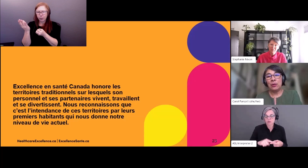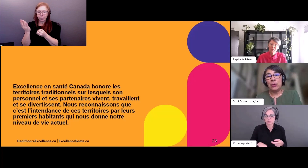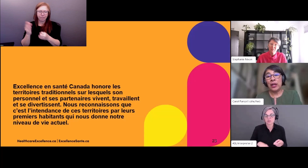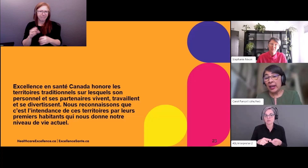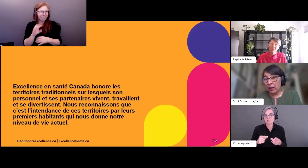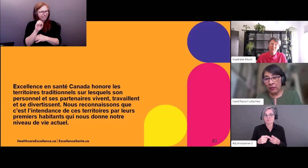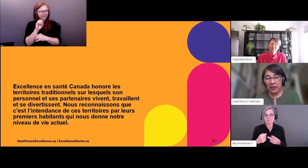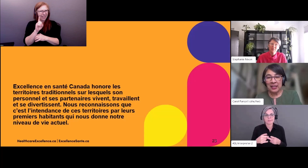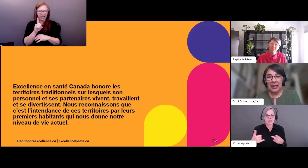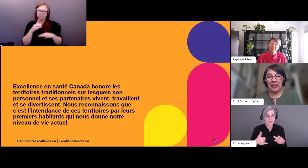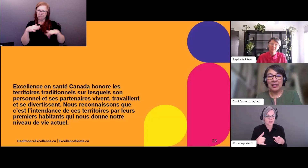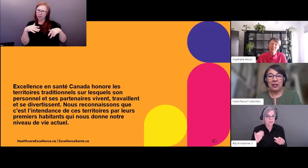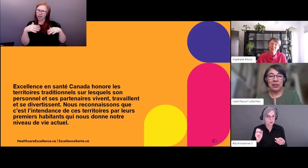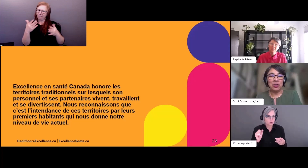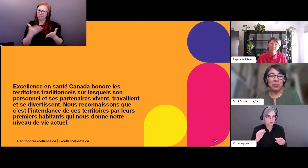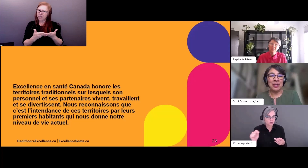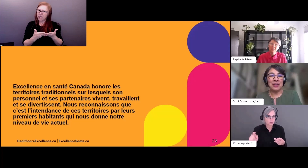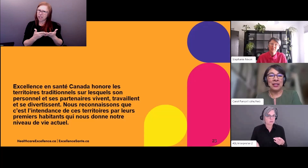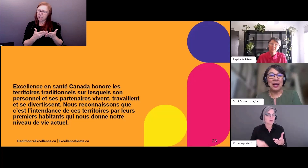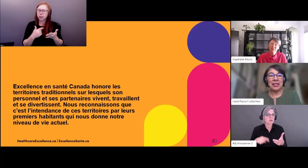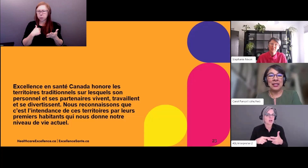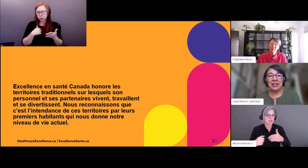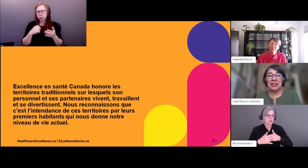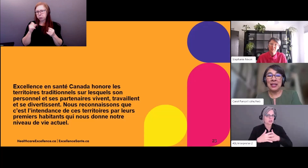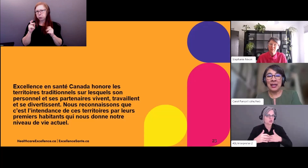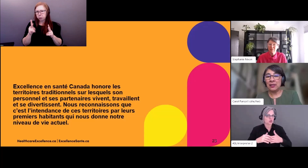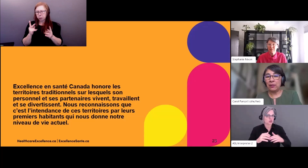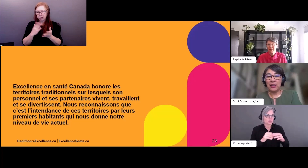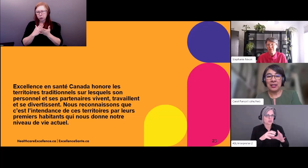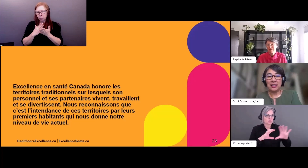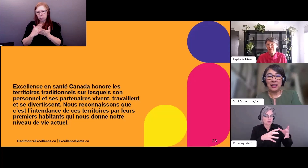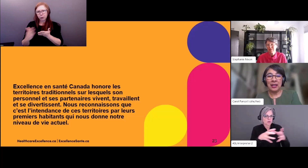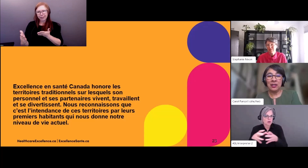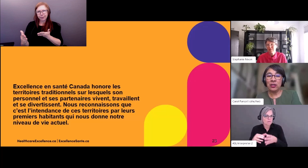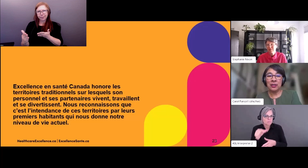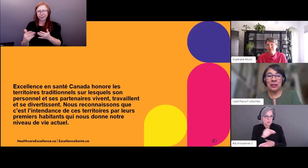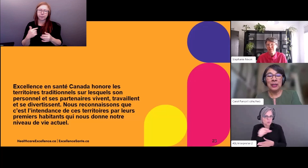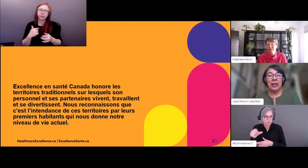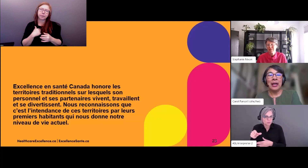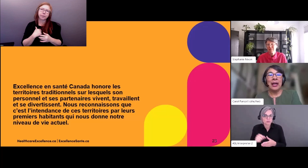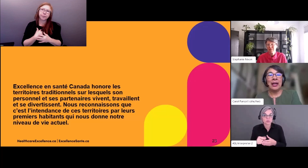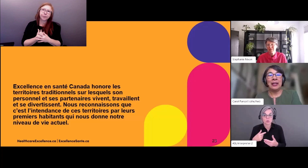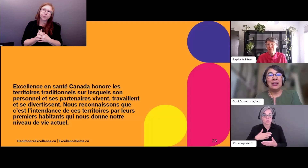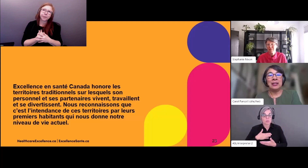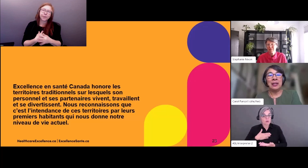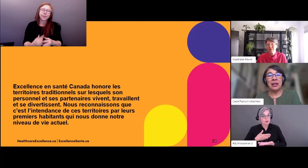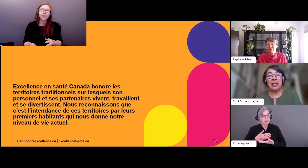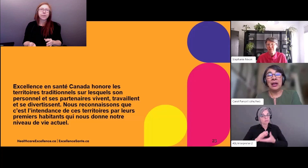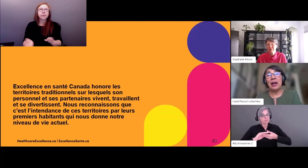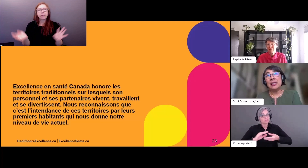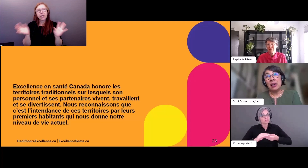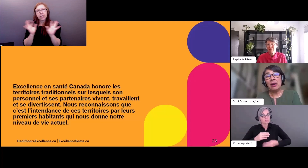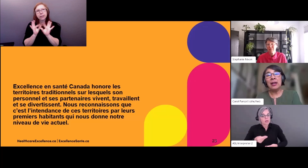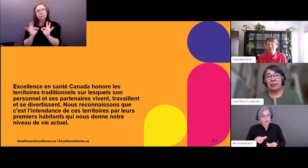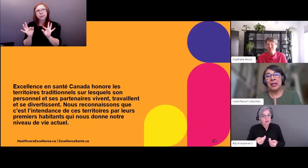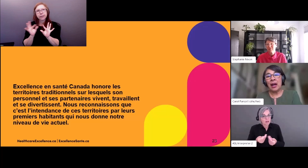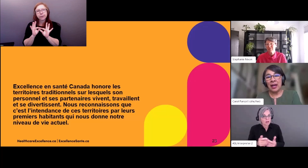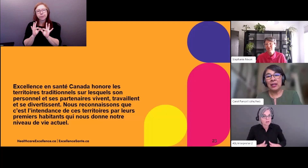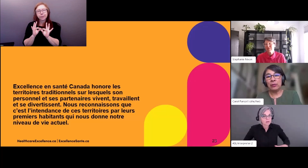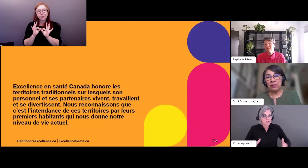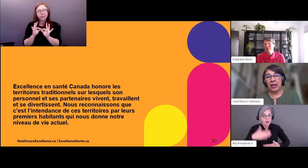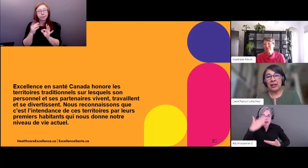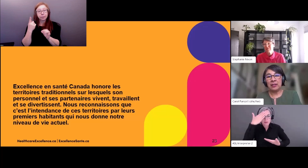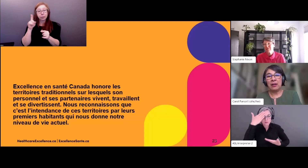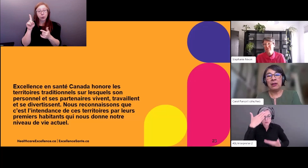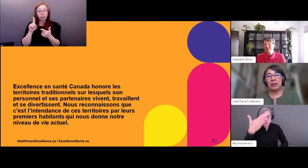les communautés indigènes. donc, lorsque j'offre cette reconnaissance des terres, je